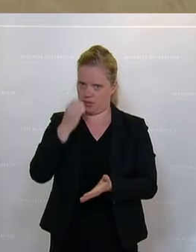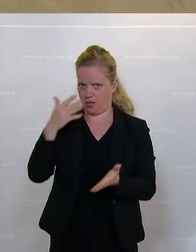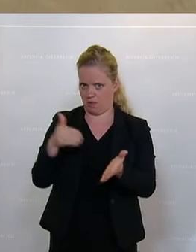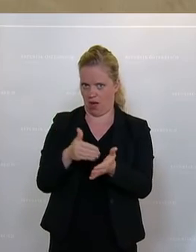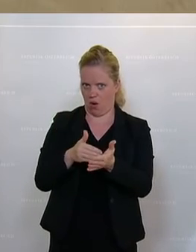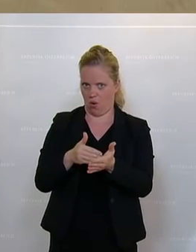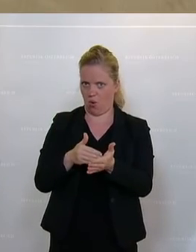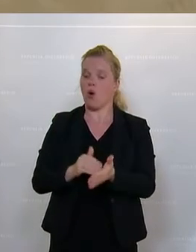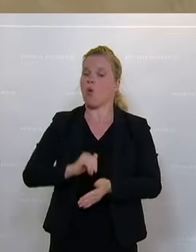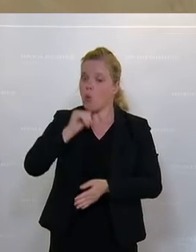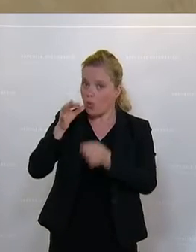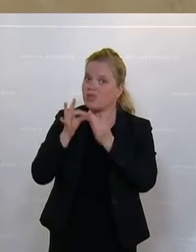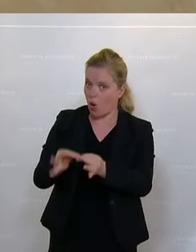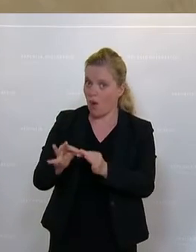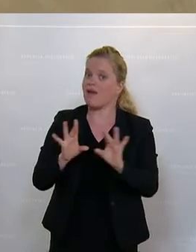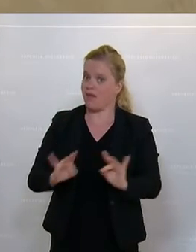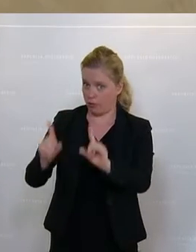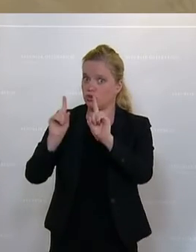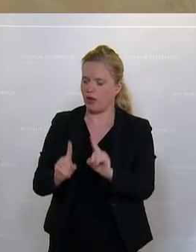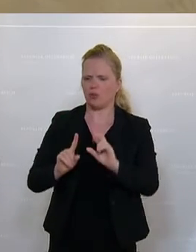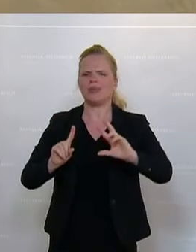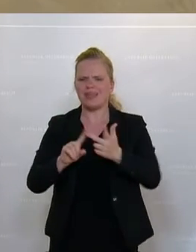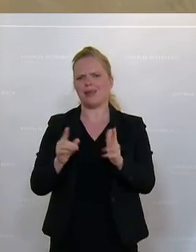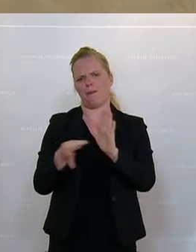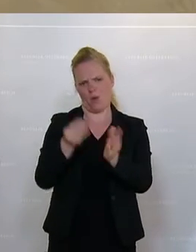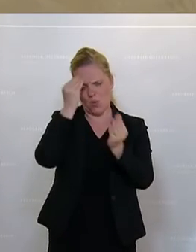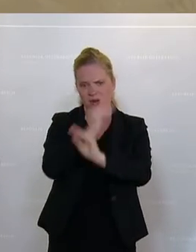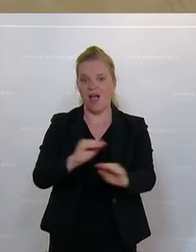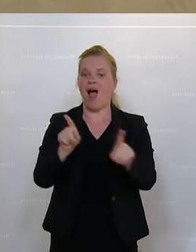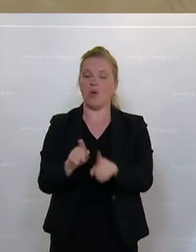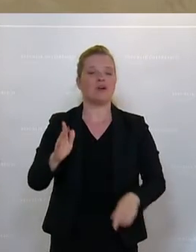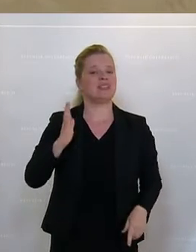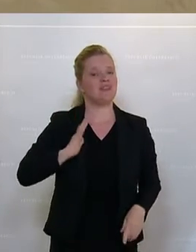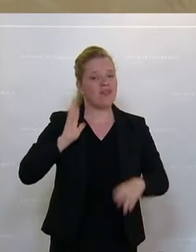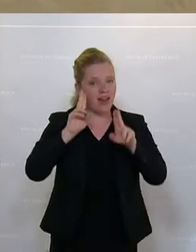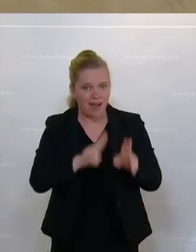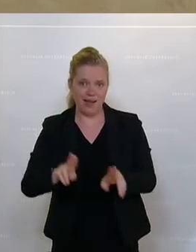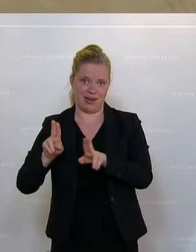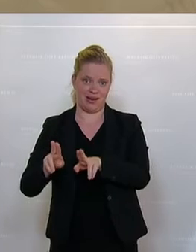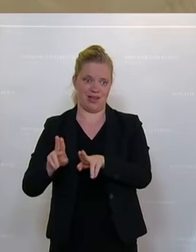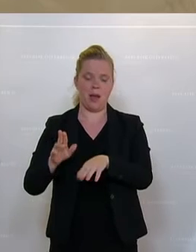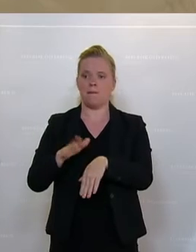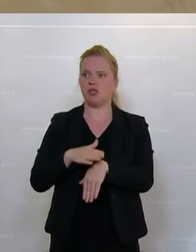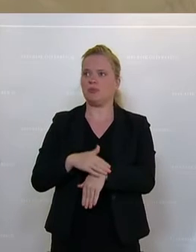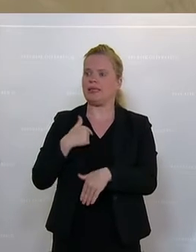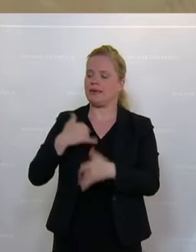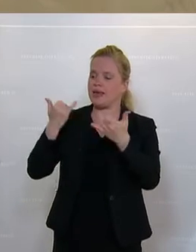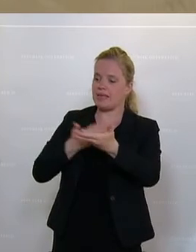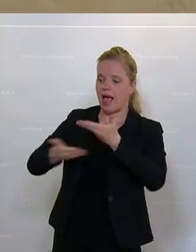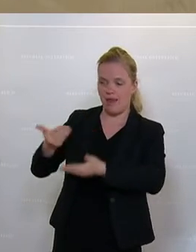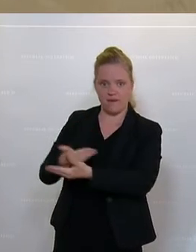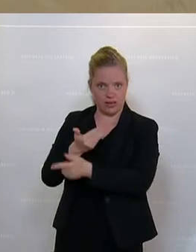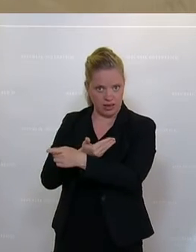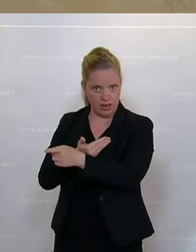wir reden vom Untreue-Tatbestand. Und als dritten Punkt kann ich Ihnen nur sagen, auch zivilrechtlich, wenn ich heute einen Händler vertreten würde,